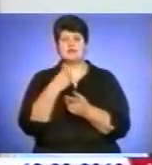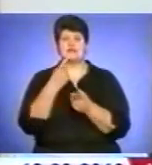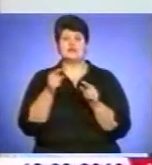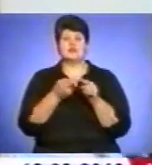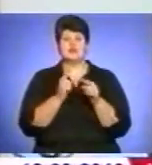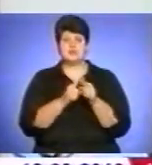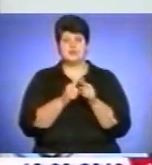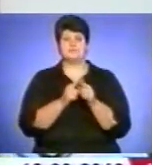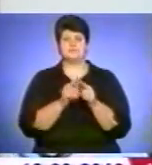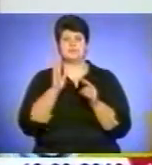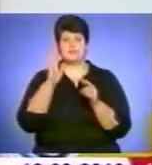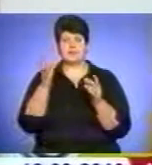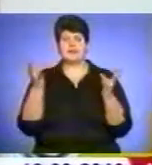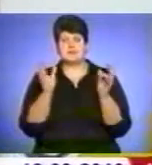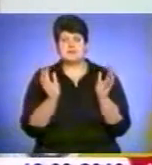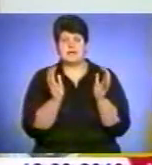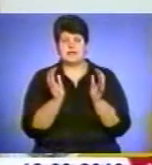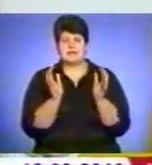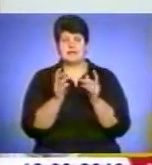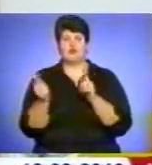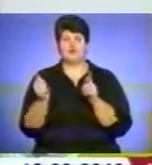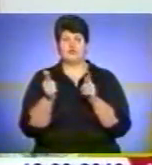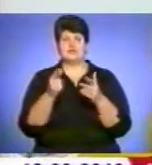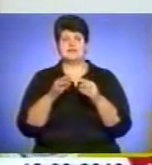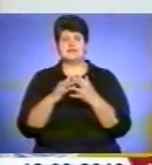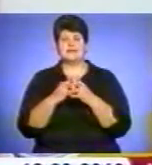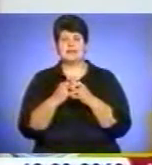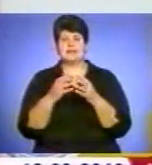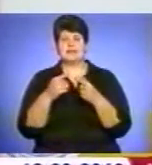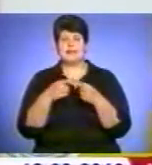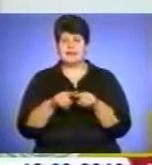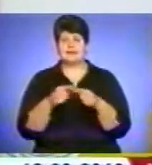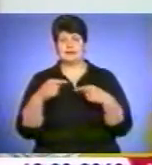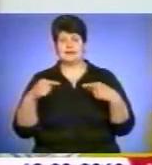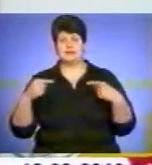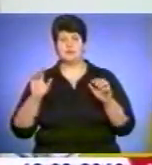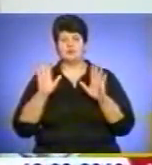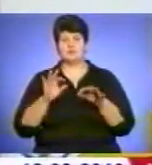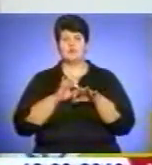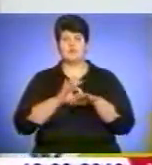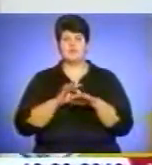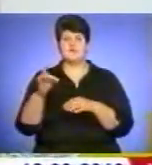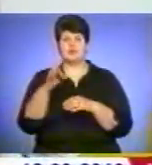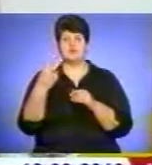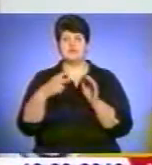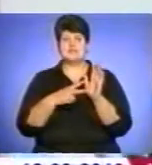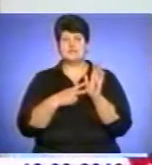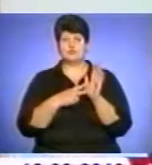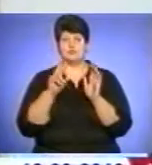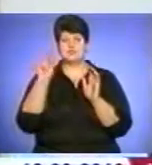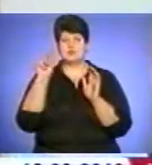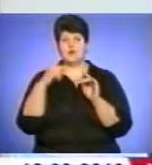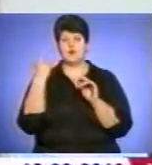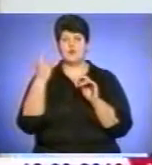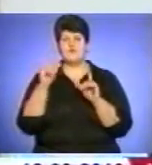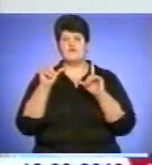зберегти. Організовано підійти, готовність техніки і таке все інше. Ми будемо проводити в районі 27-го числа виїзну колегії обласної